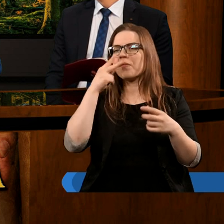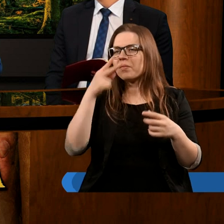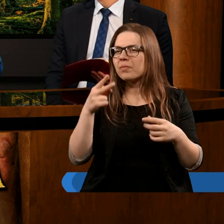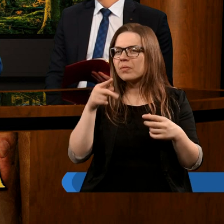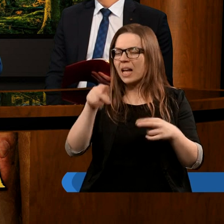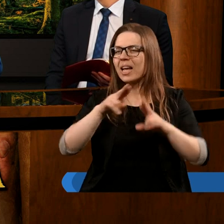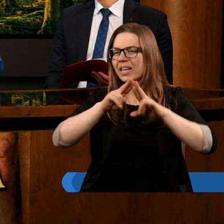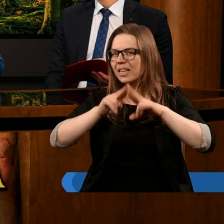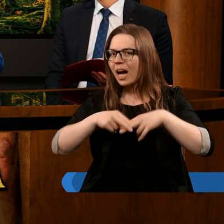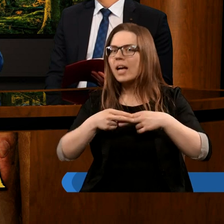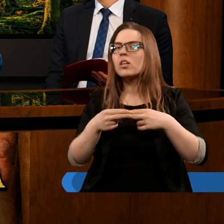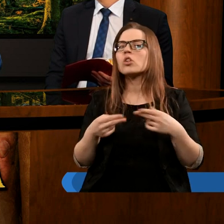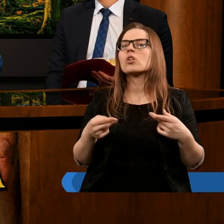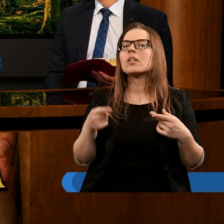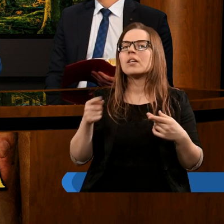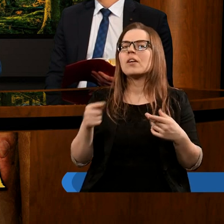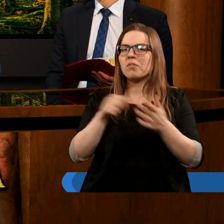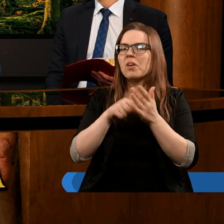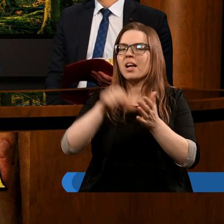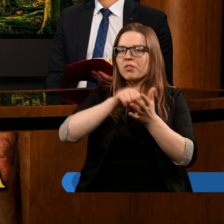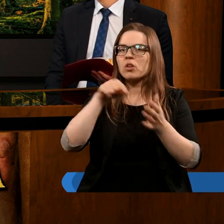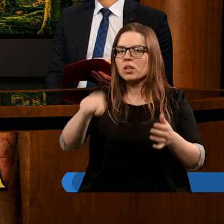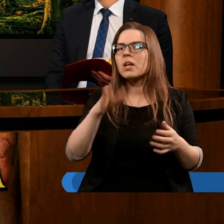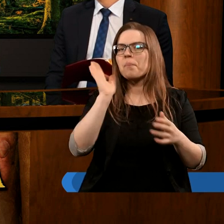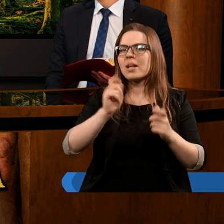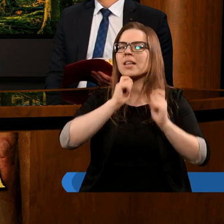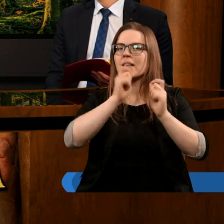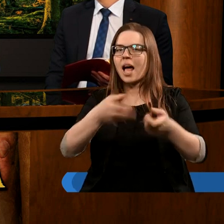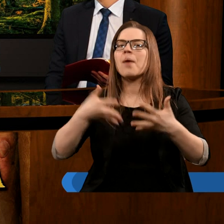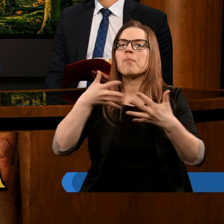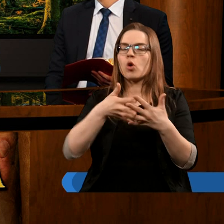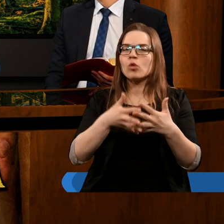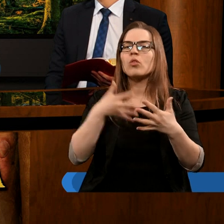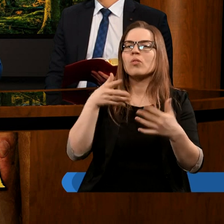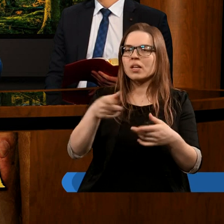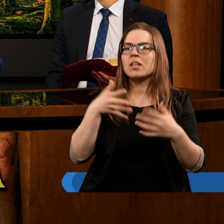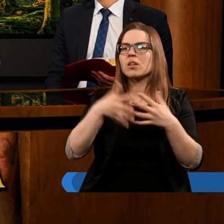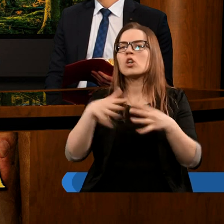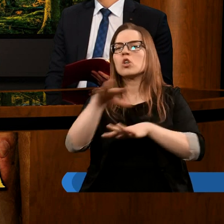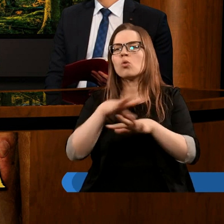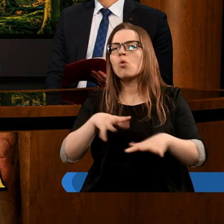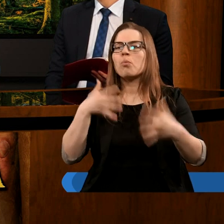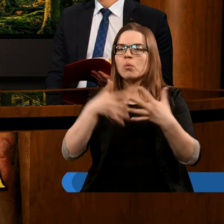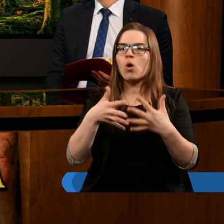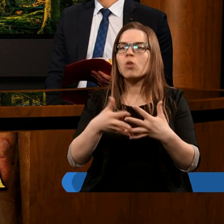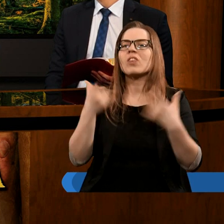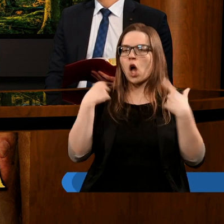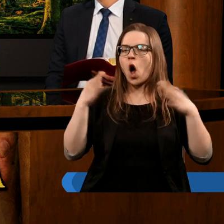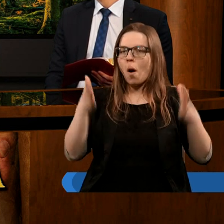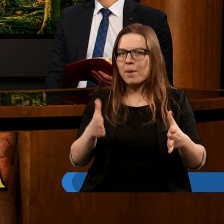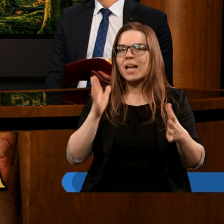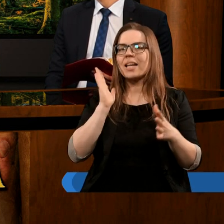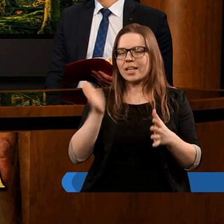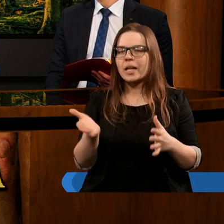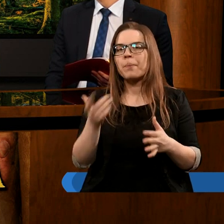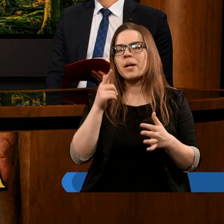wyznacznik tej resztki, że wśród niej właśnie będzie ten dar proroctwa, czy prorokowania, ten duch proroctwa obecny, to